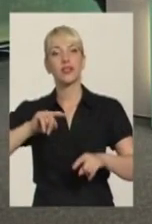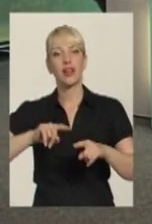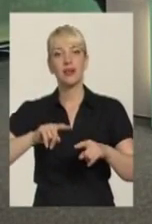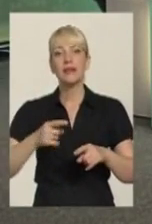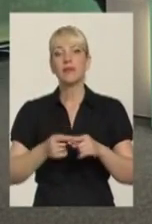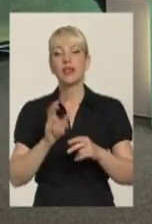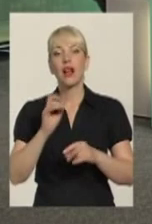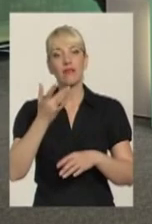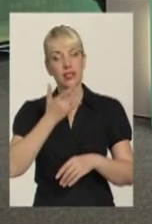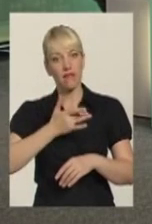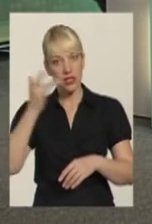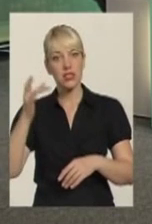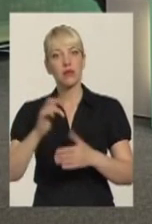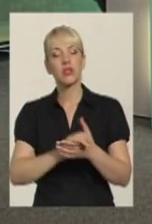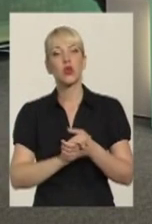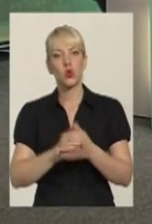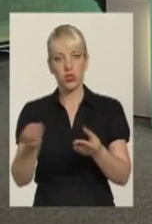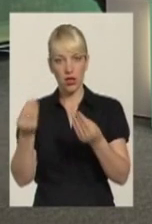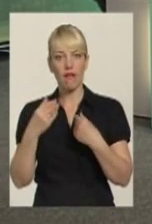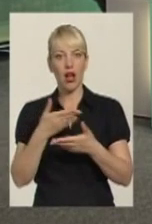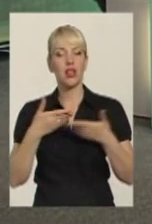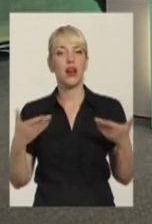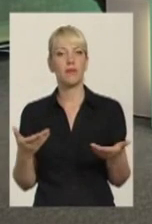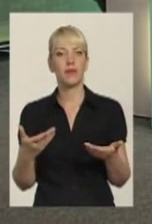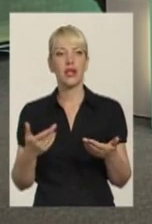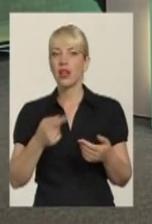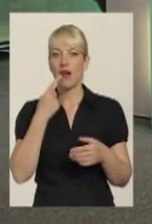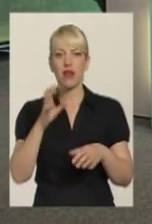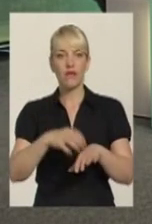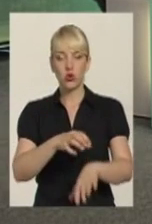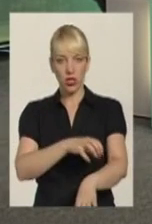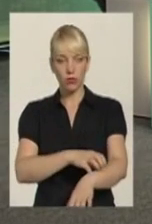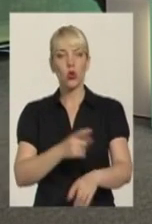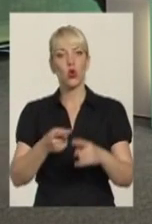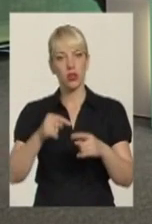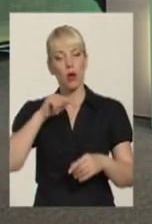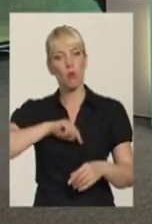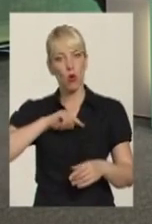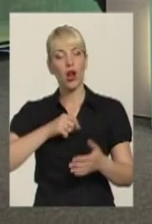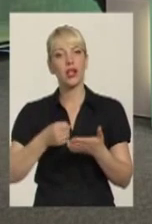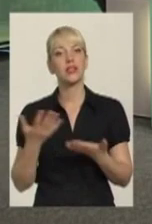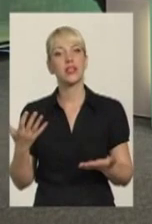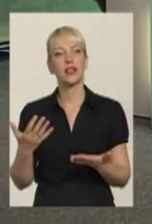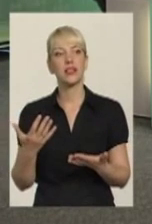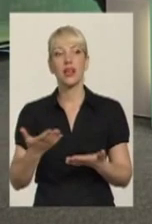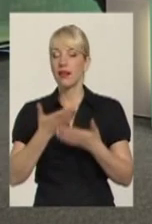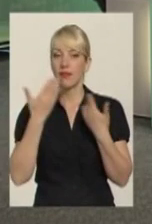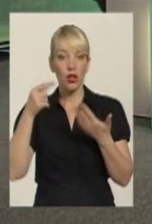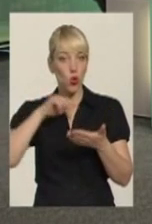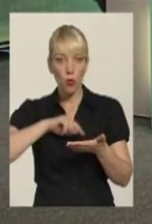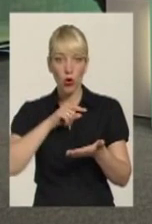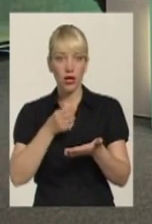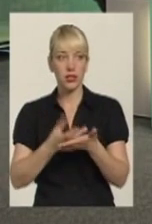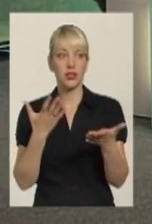не кажу за режим коммуністічний, але це моральні цінності. От немає моральні